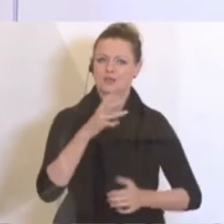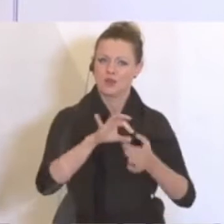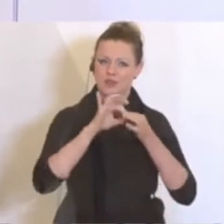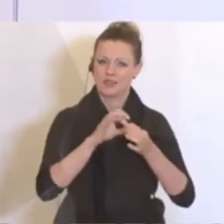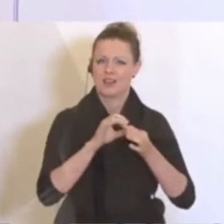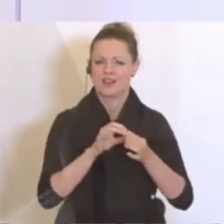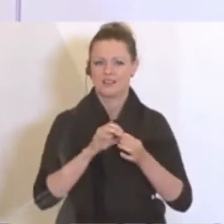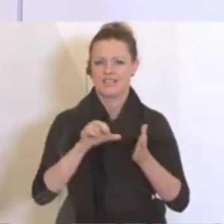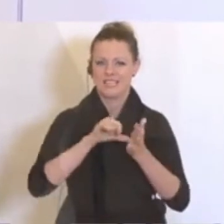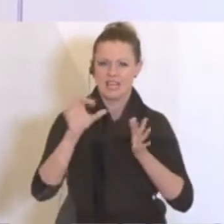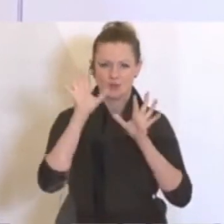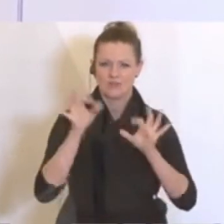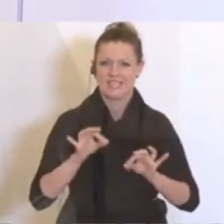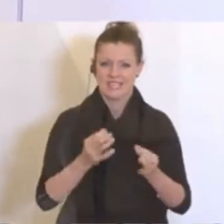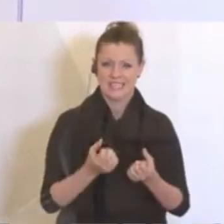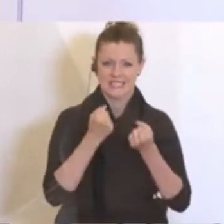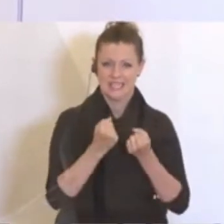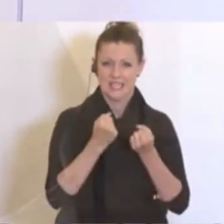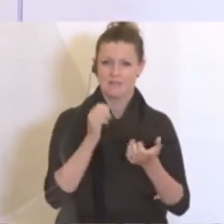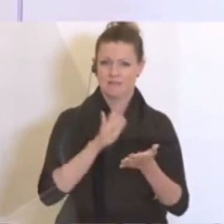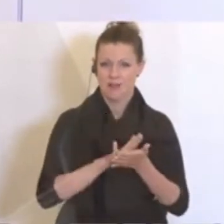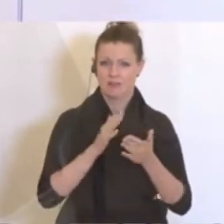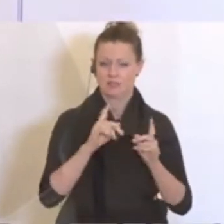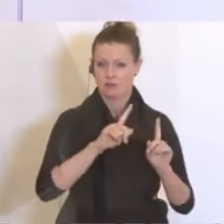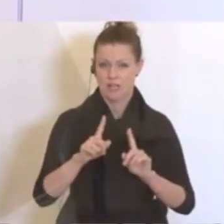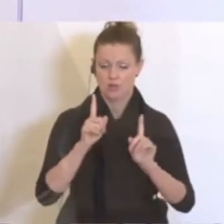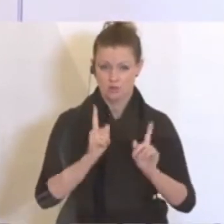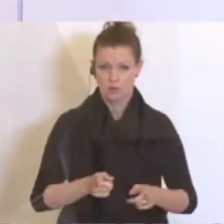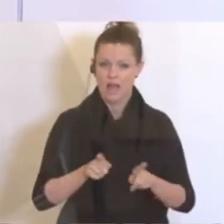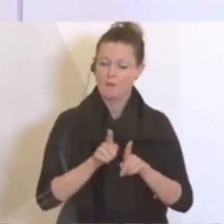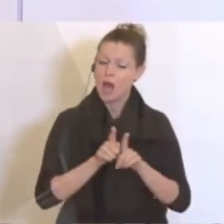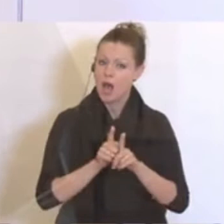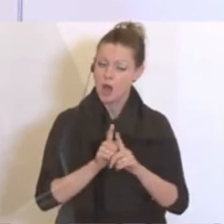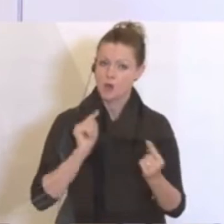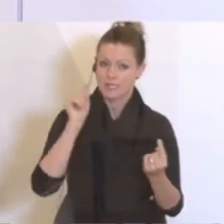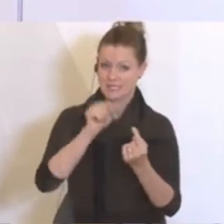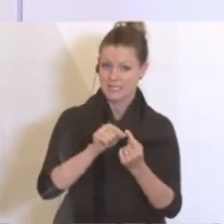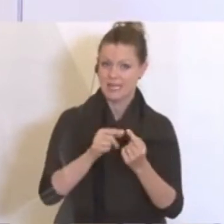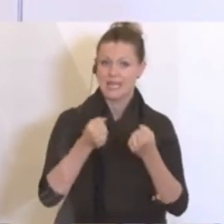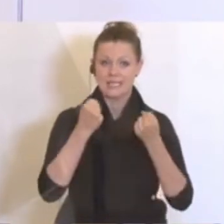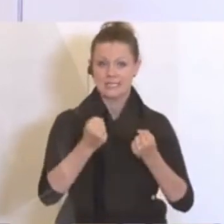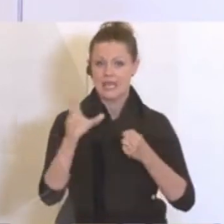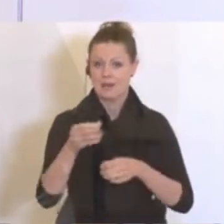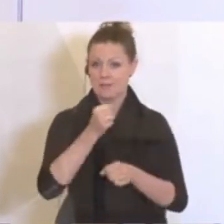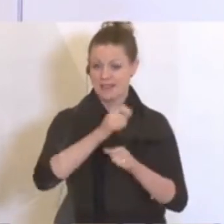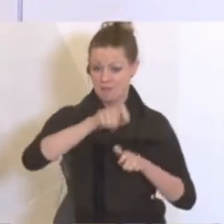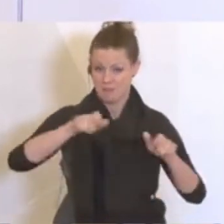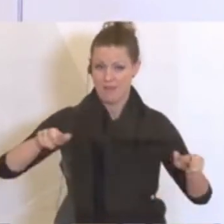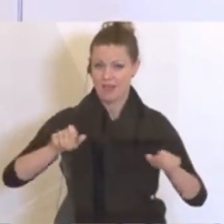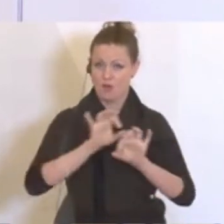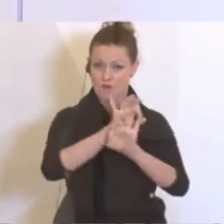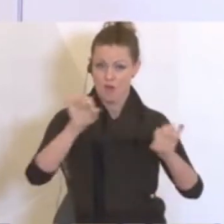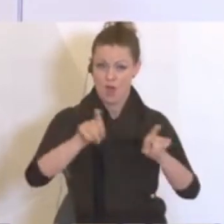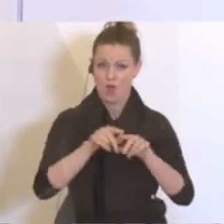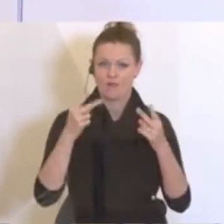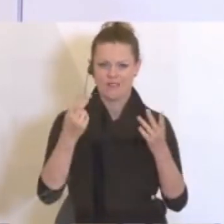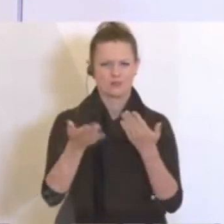Liquiditätssicherung unserer heimischen Betriebe gestanden. Vor allem aber eben auch, was die Sicherheit der Mitarbeiterinnen und Mitarbeiter betrifft.